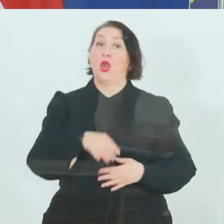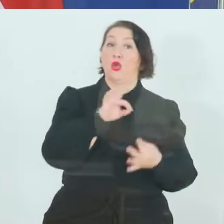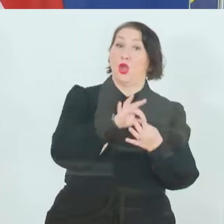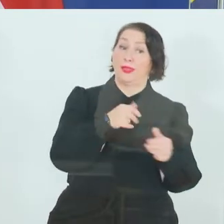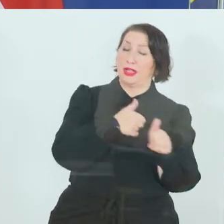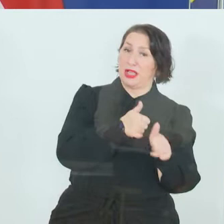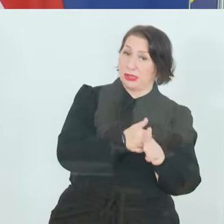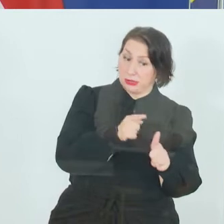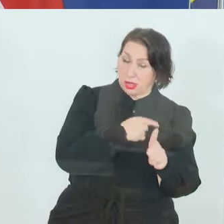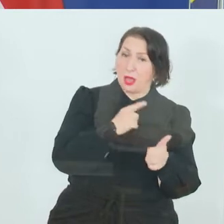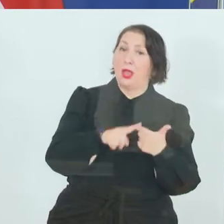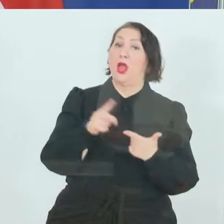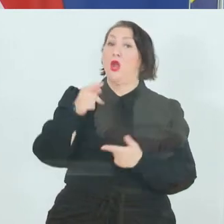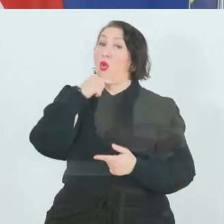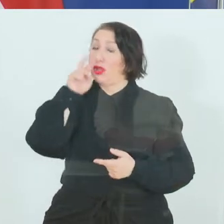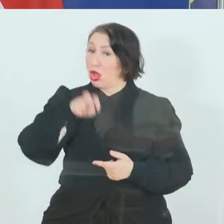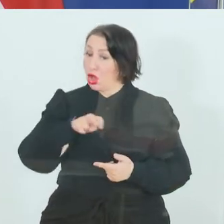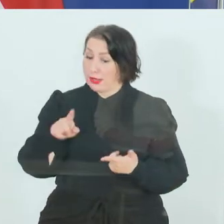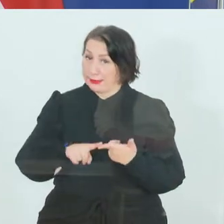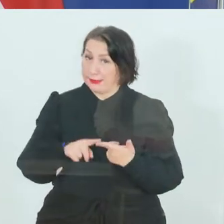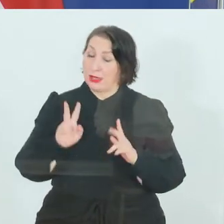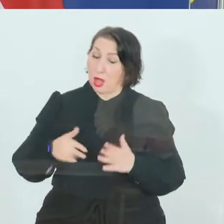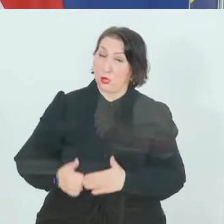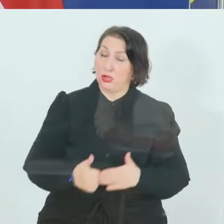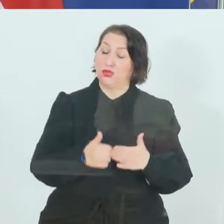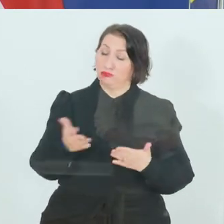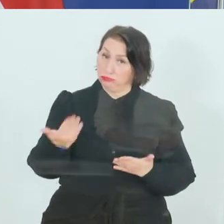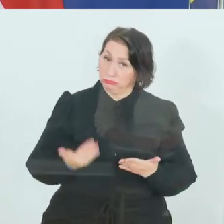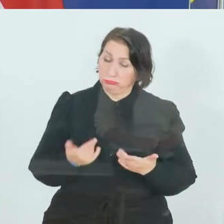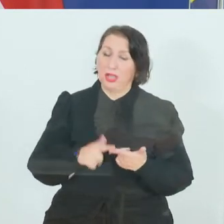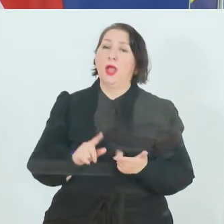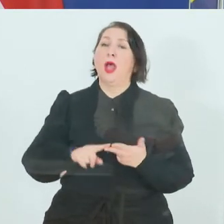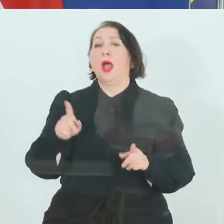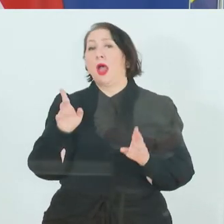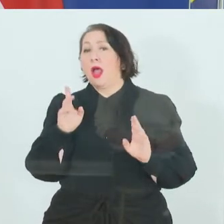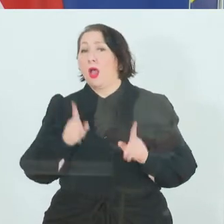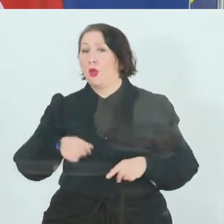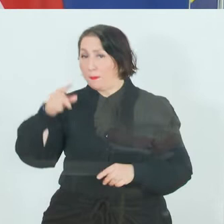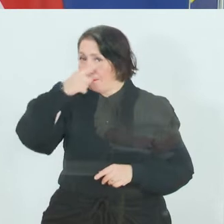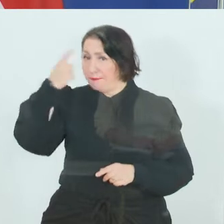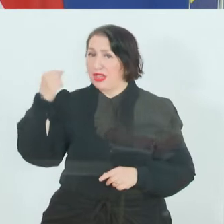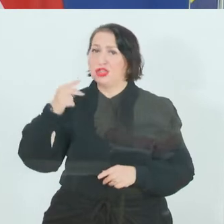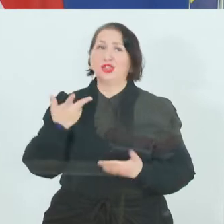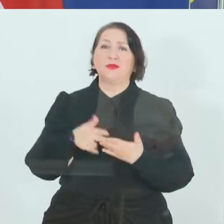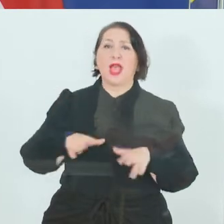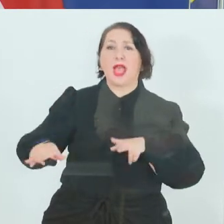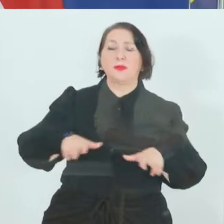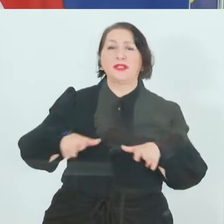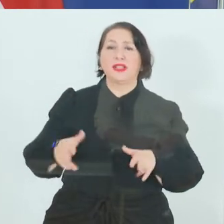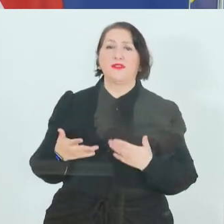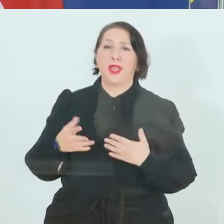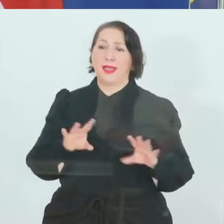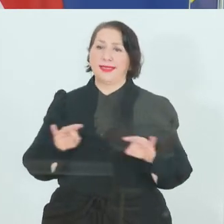werden Menschen gebraucht, die im Roten Kreuz unterstützen können, aber auch Menschen, die zum Beispiel die administrativen Tätigkeiten in den